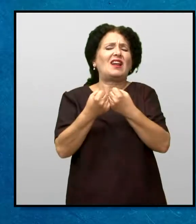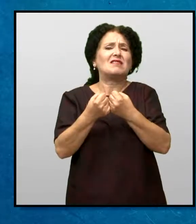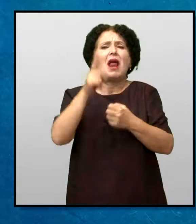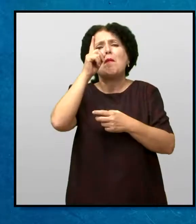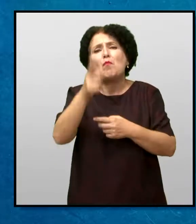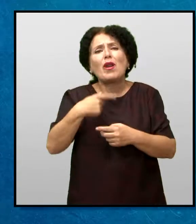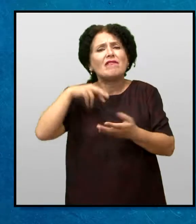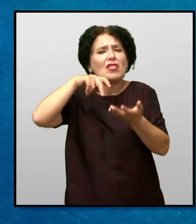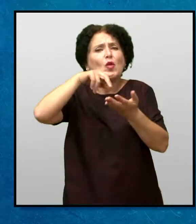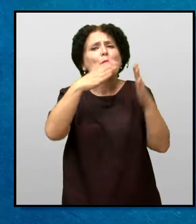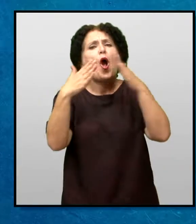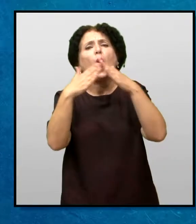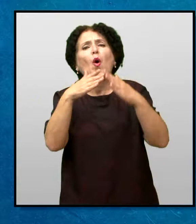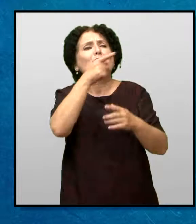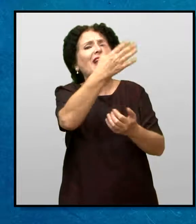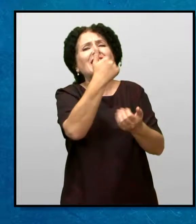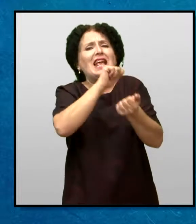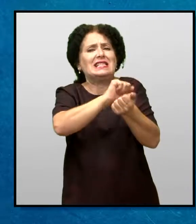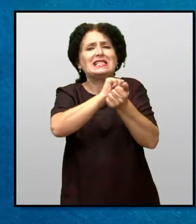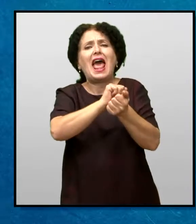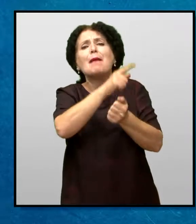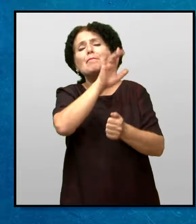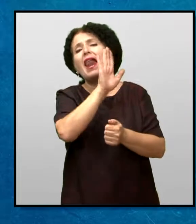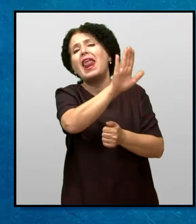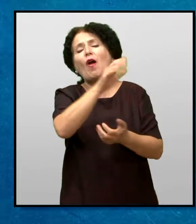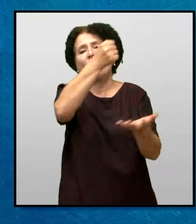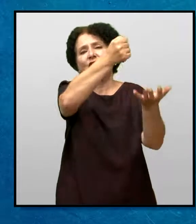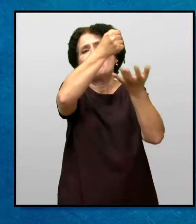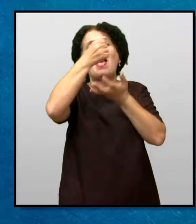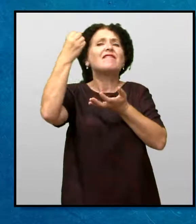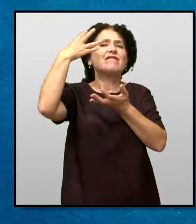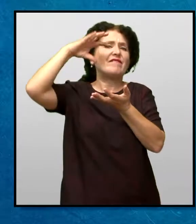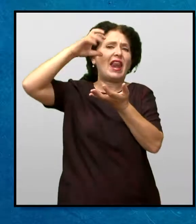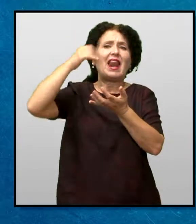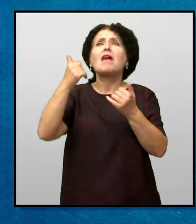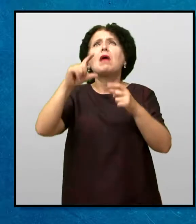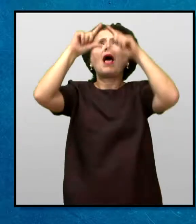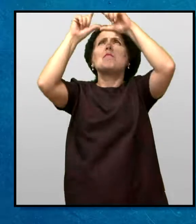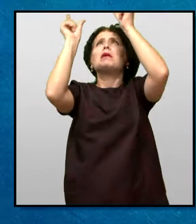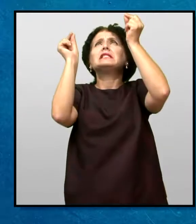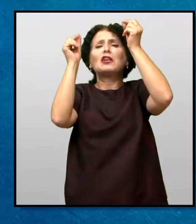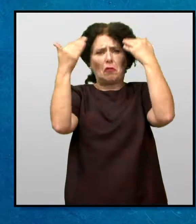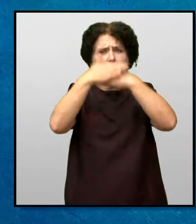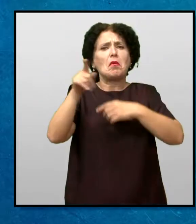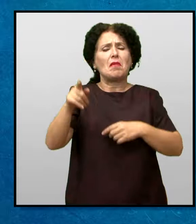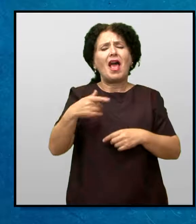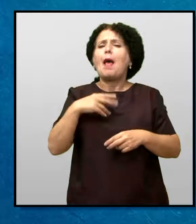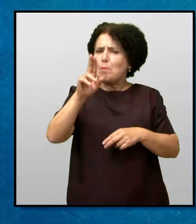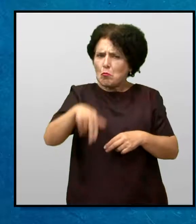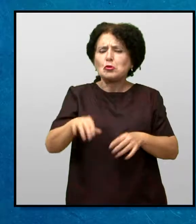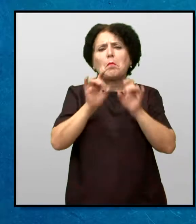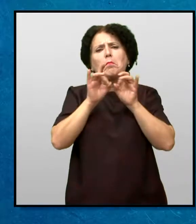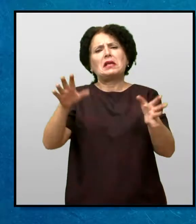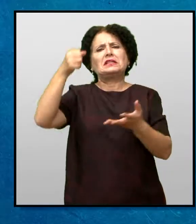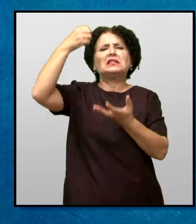Па морав да одам кај соседите да позаимам Фенерот ниф Но вечер ви имаме сичина Јас можам да одам и